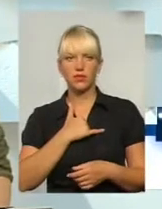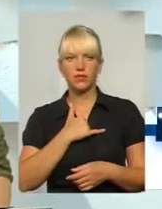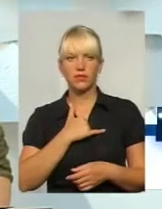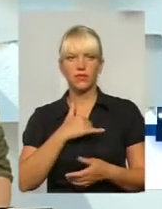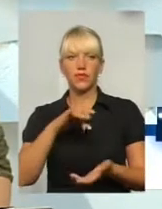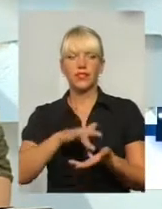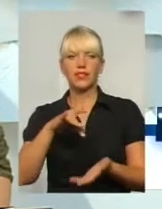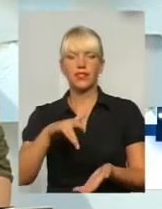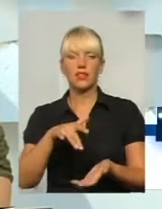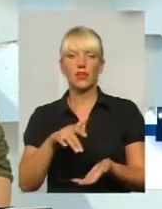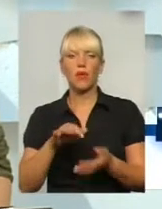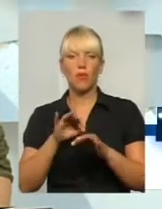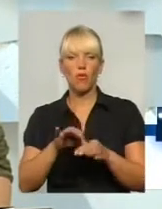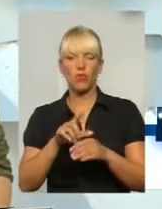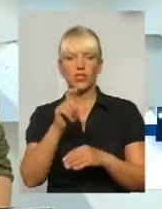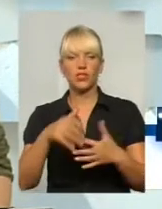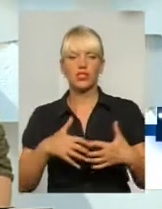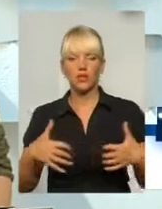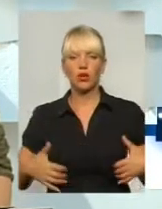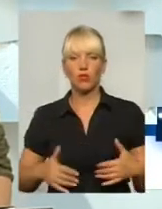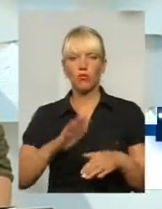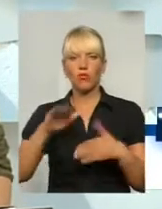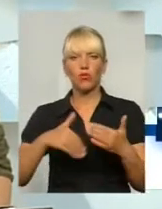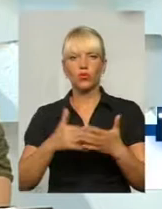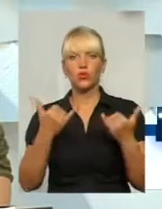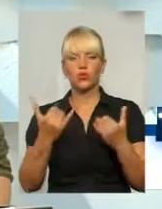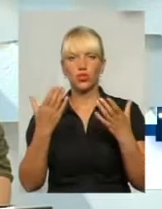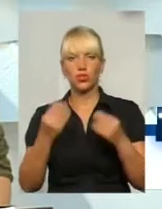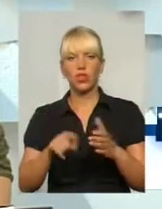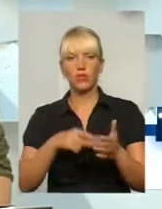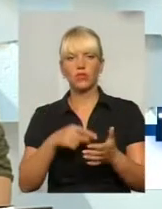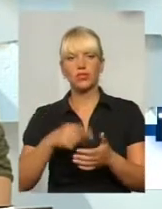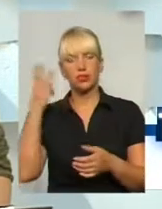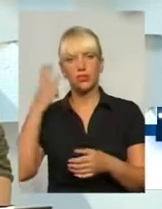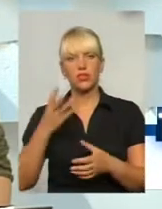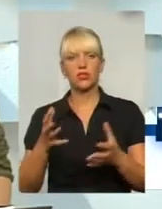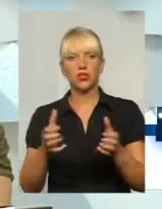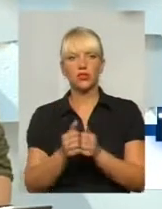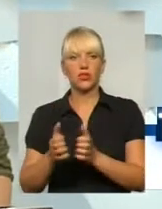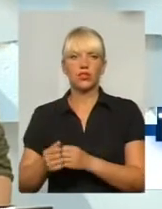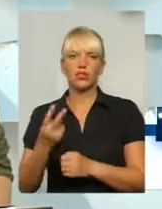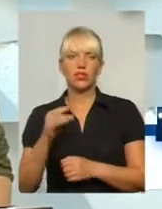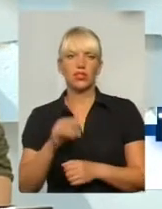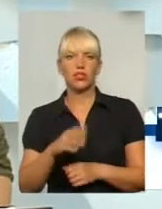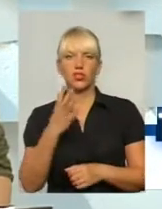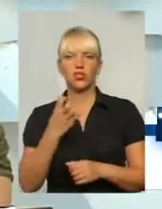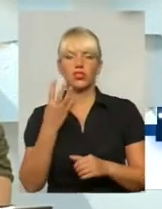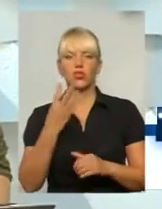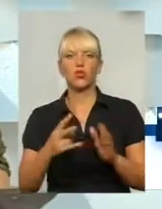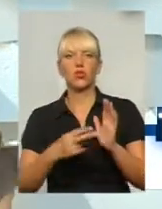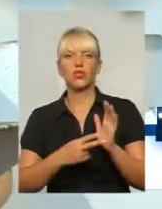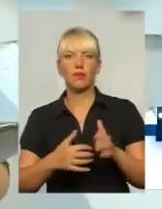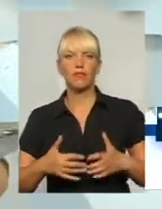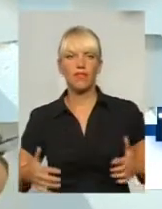центри поводження з тваринами, по сьогоднішній день в місті Хмельницькому відловлено 2407 тварин. І